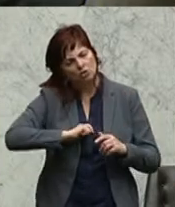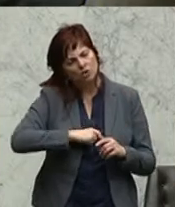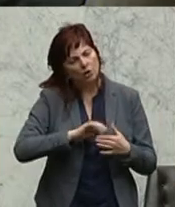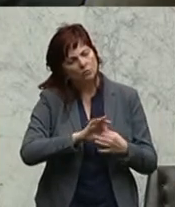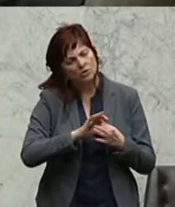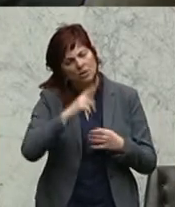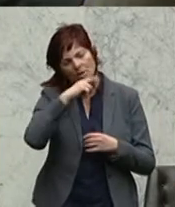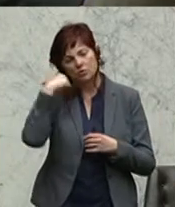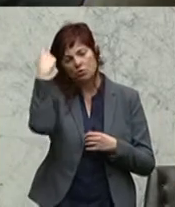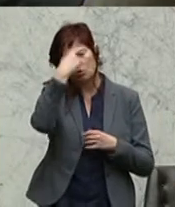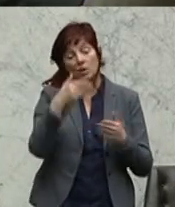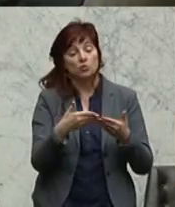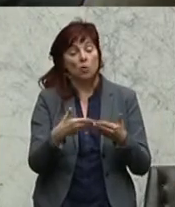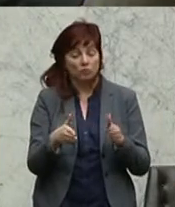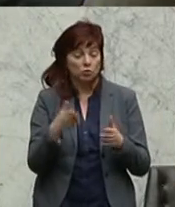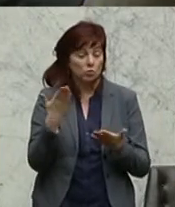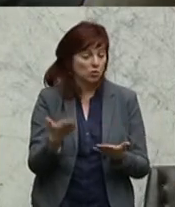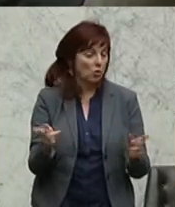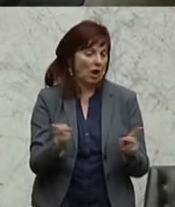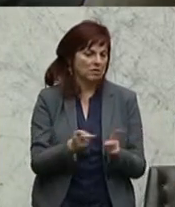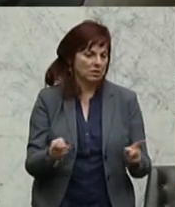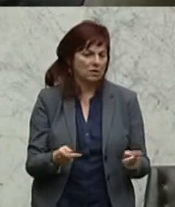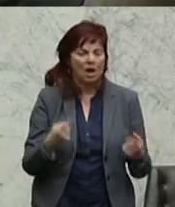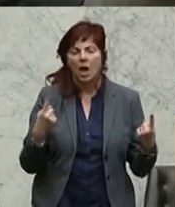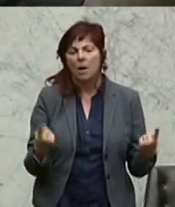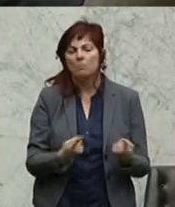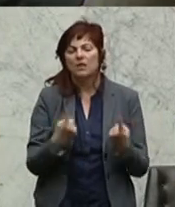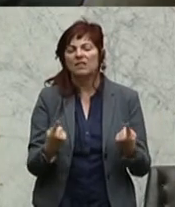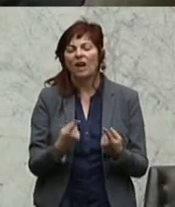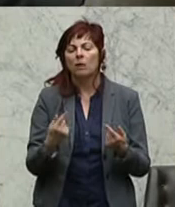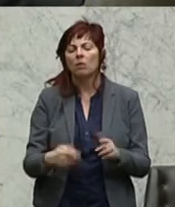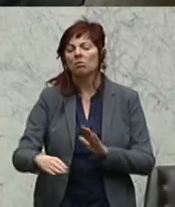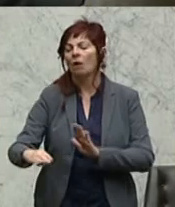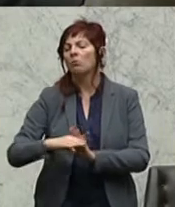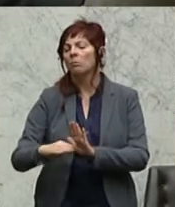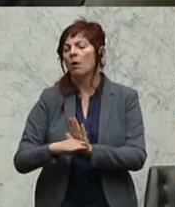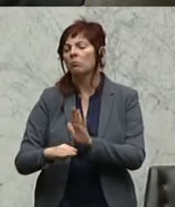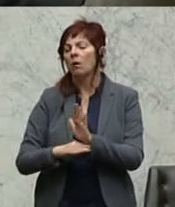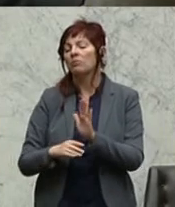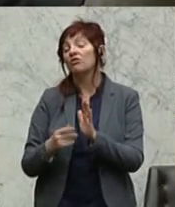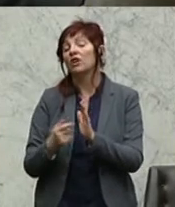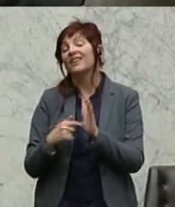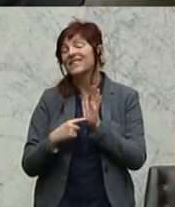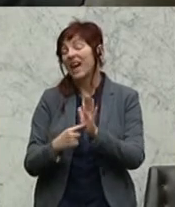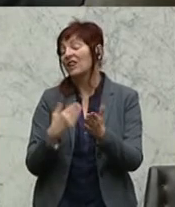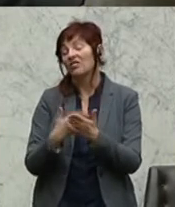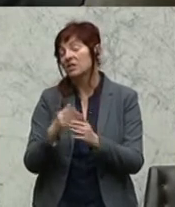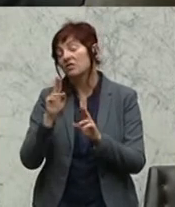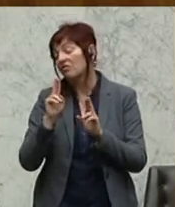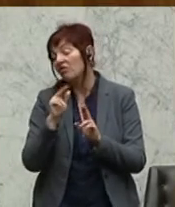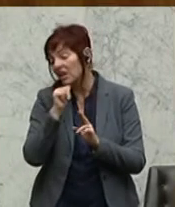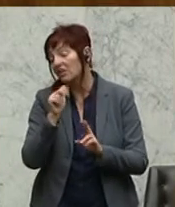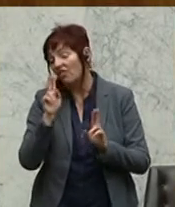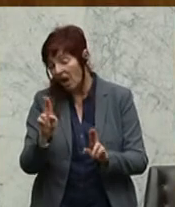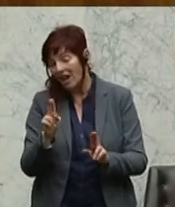nicht funktionieren, dass man Betrieben hier etwas vorgibt, was man gar nicht ist. Daher wird durch dieser Abänderungsantrag